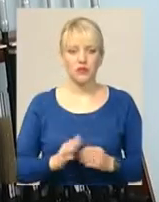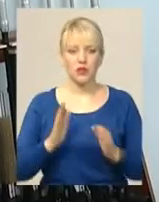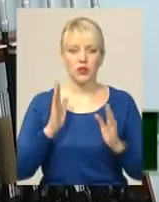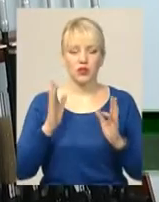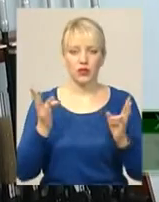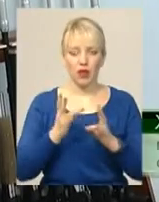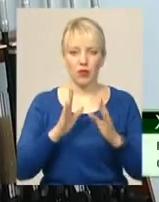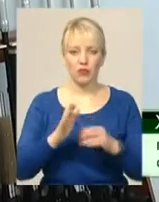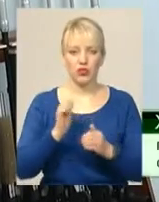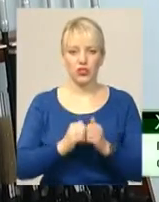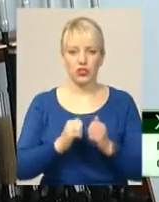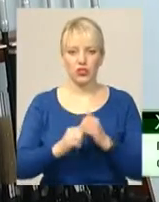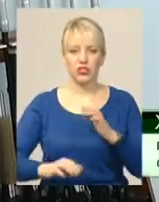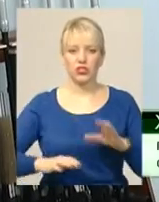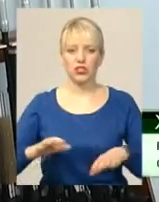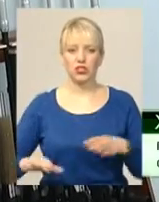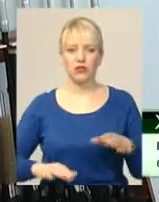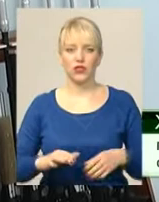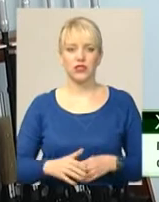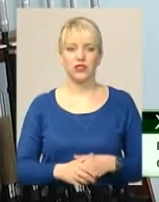частіше тренуватися,